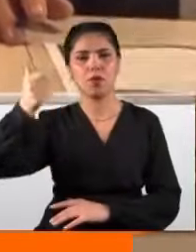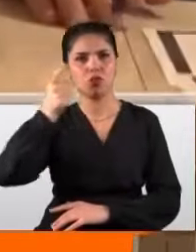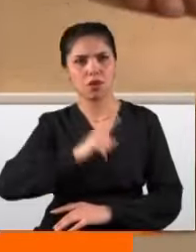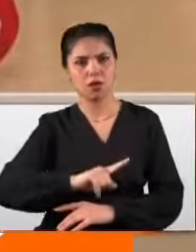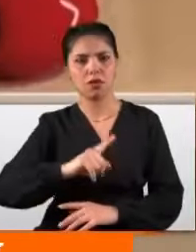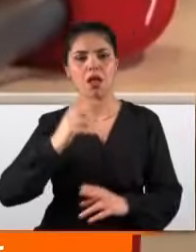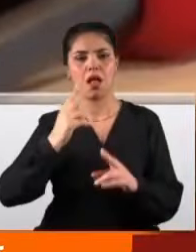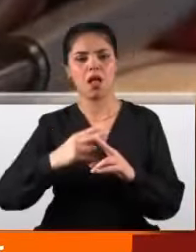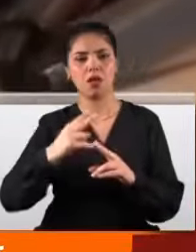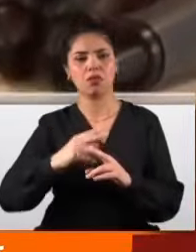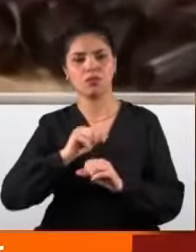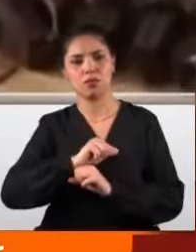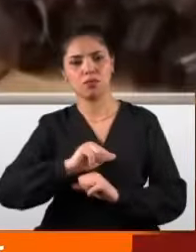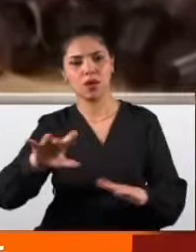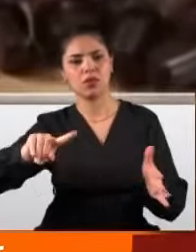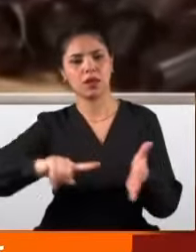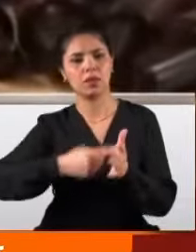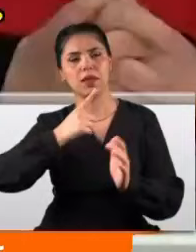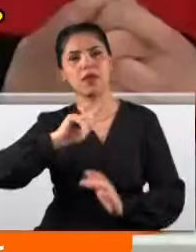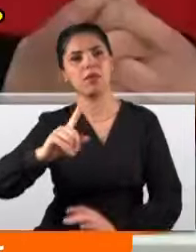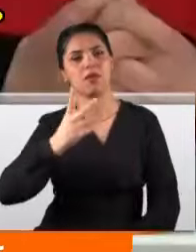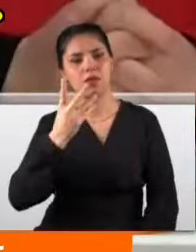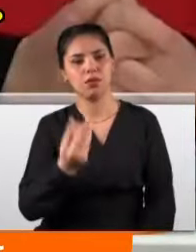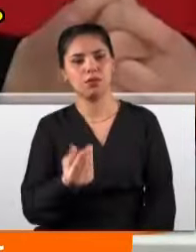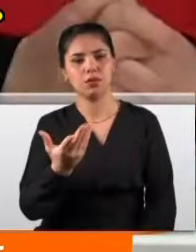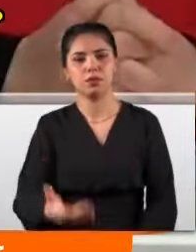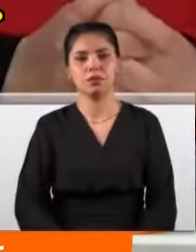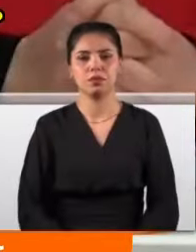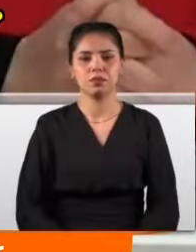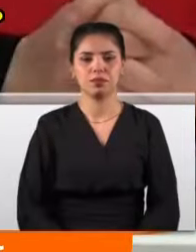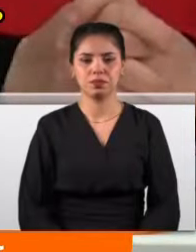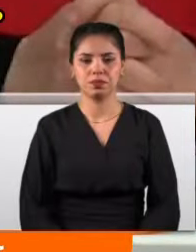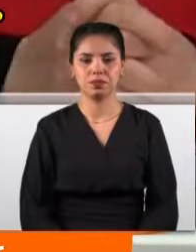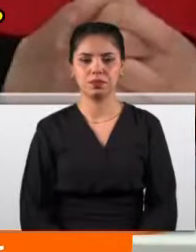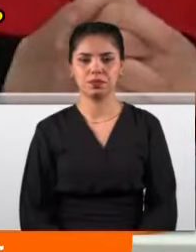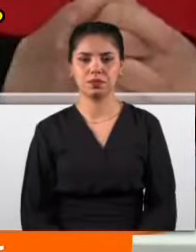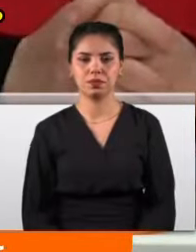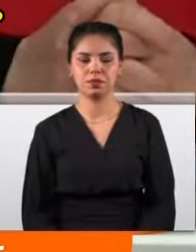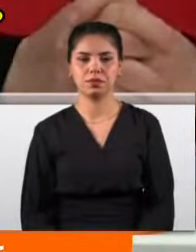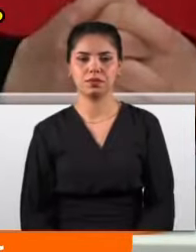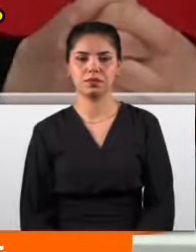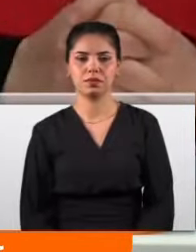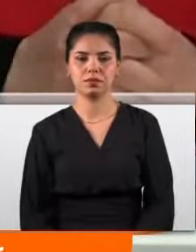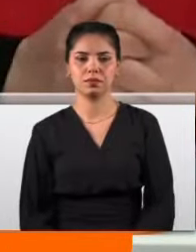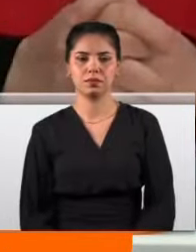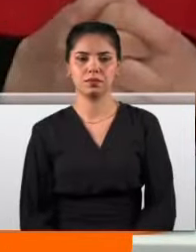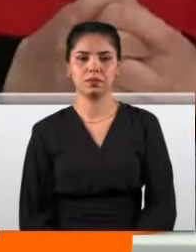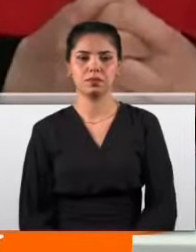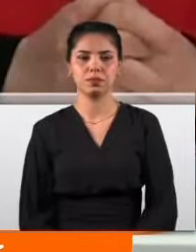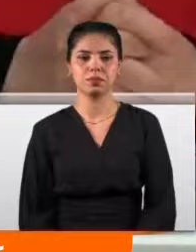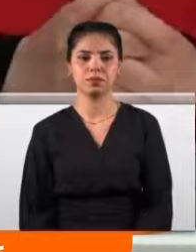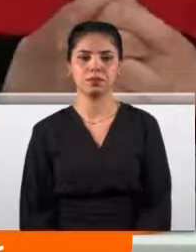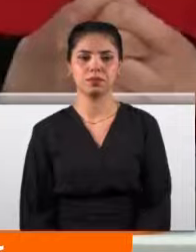koduyla gönderildi ve imzalayın talimatı verildi. 350 belediye başkanımız imzalarını ulaştırmıştı. Bugün